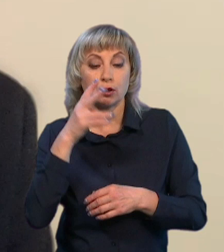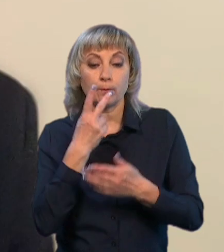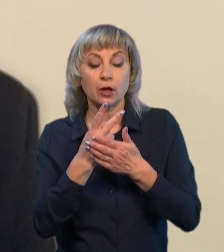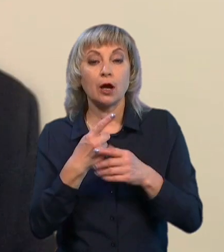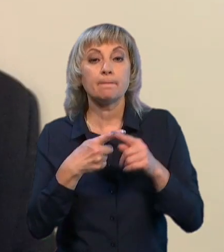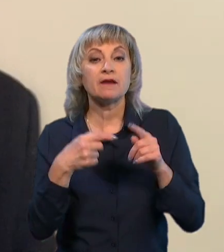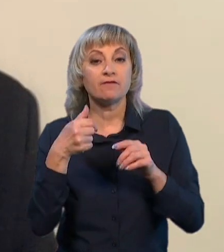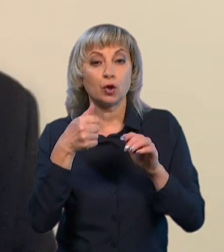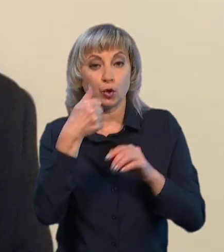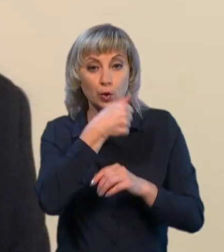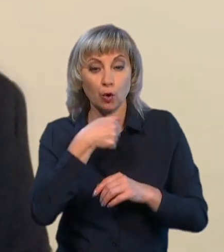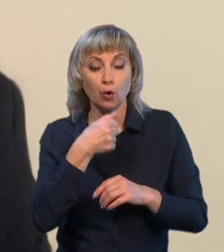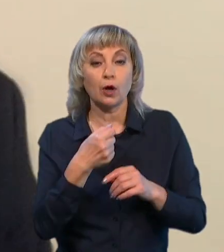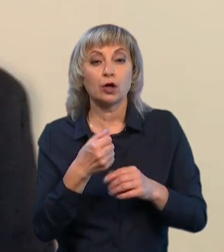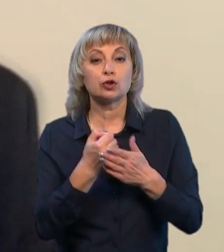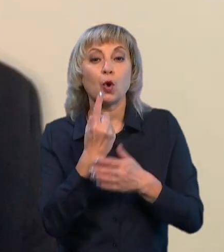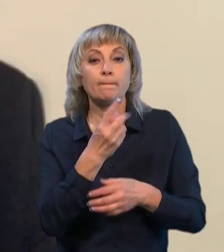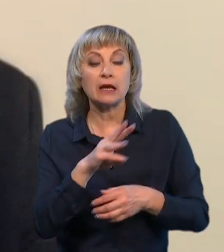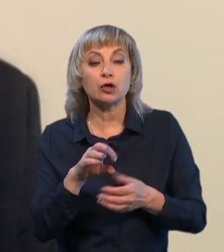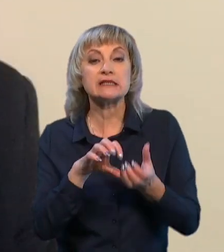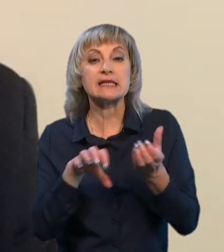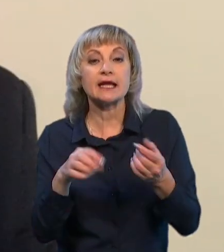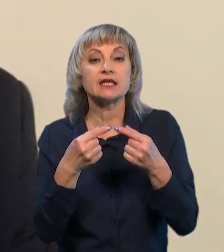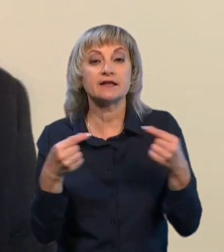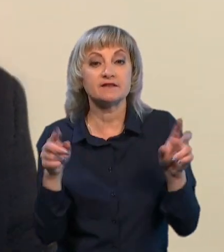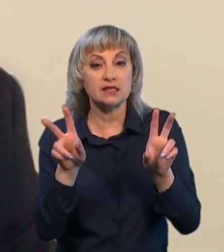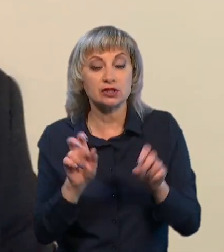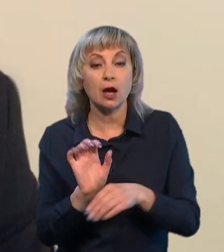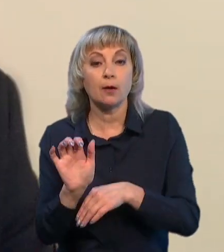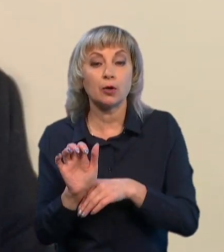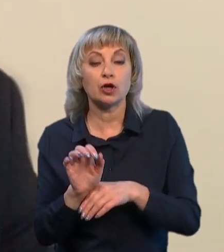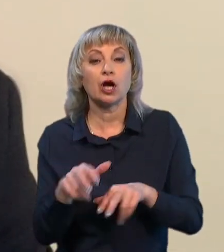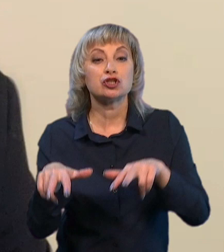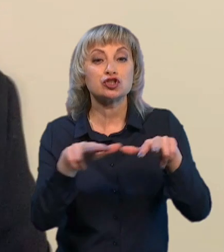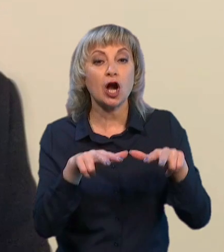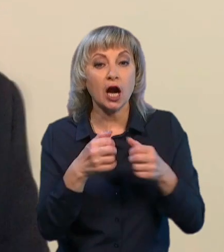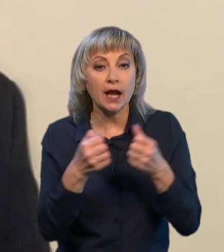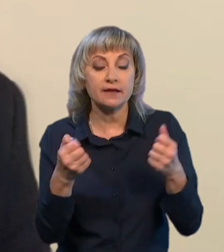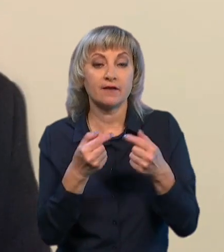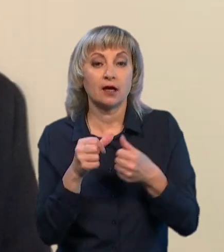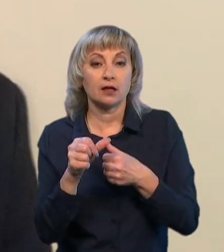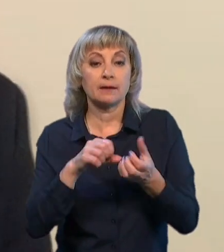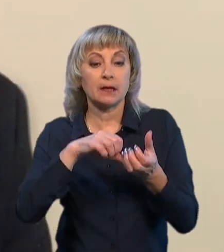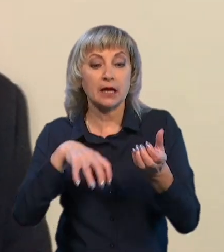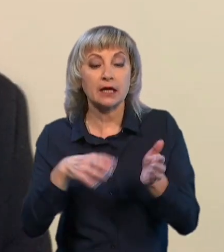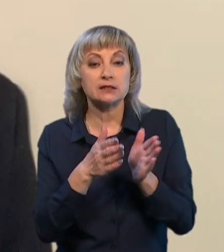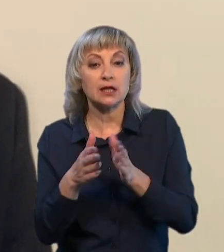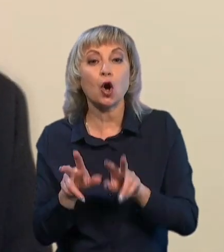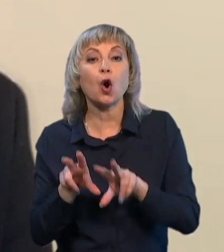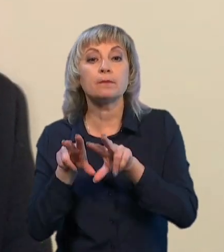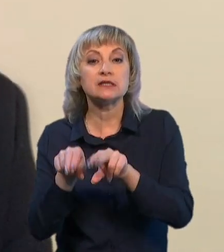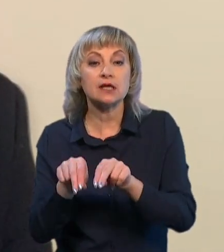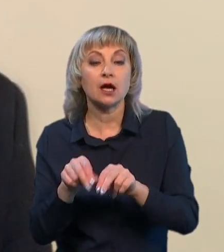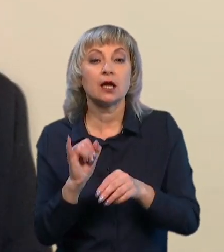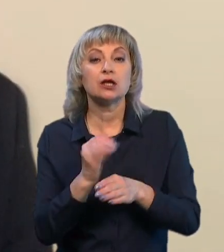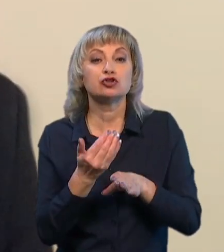мільйона штук точно снарядів різних типів поставляють, крім шахедів, крім, відповідно, ракетних систем, які обіцяють. Ну, і